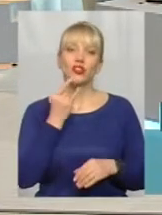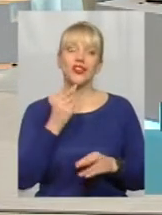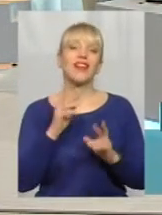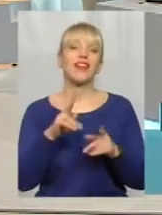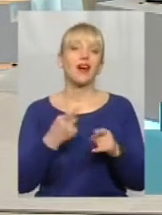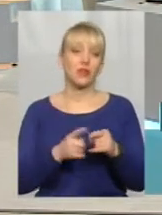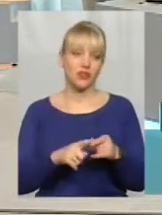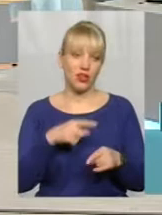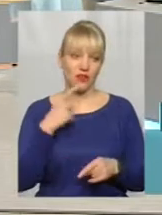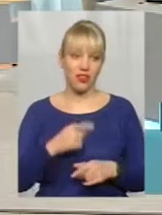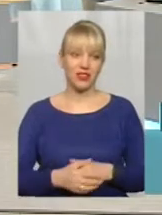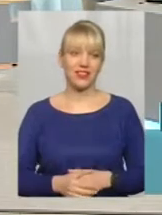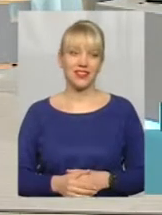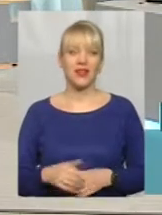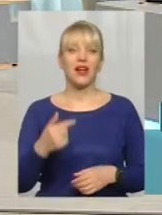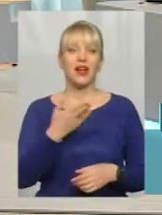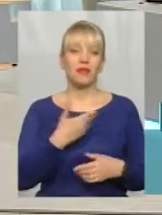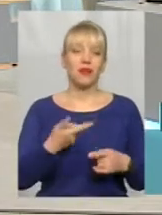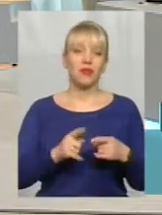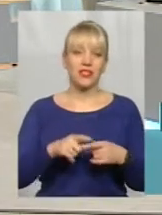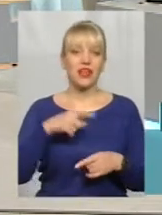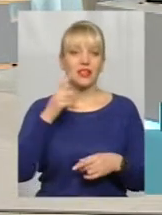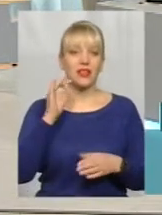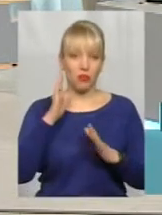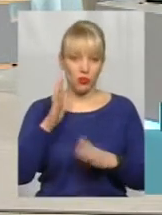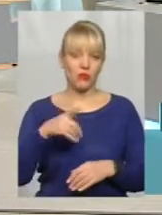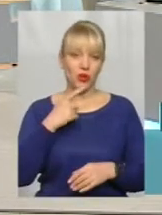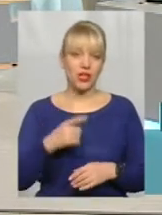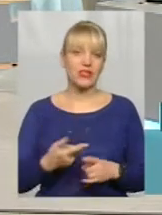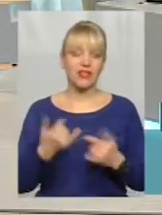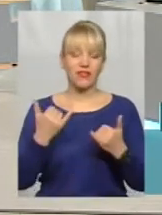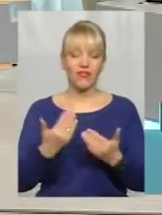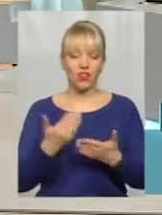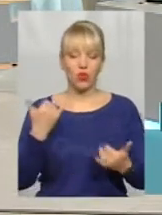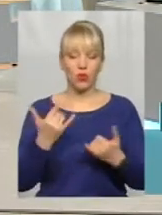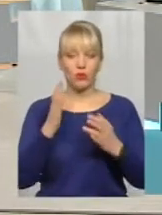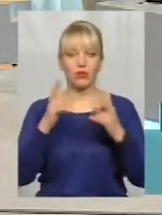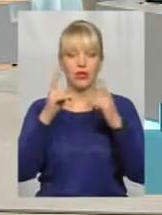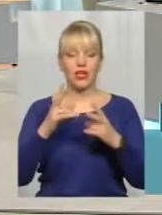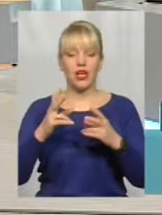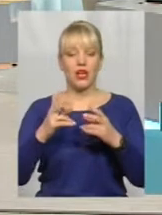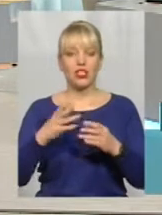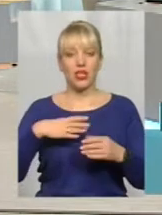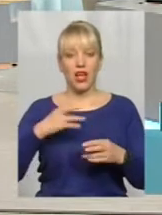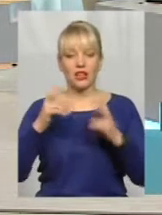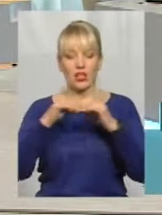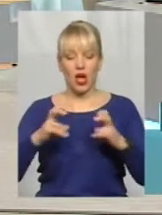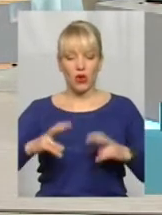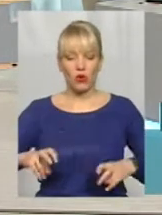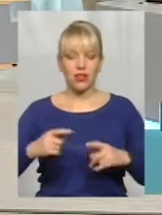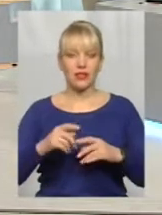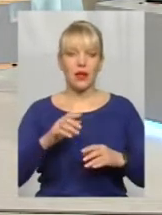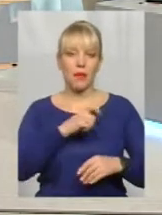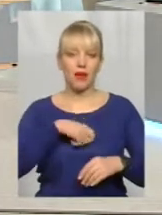казати? Ми про це казали і будемо казати. Від сьогодні чекатиме на розгляд парламентарів законопроект про нацбезпеку. На його